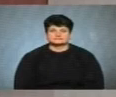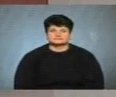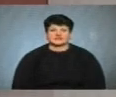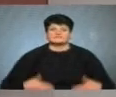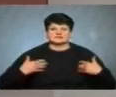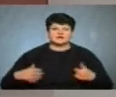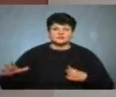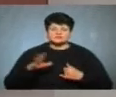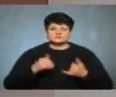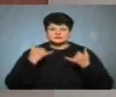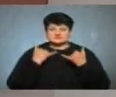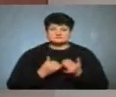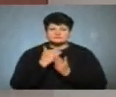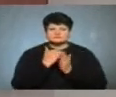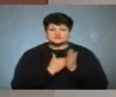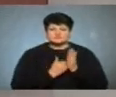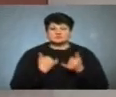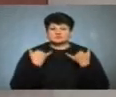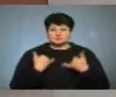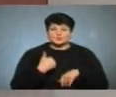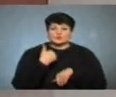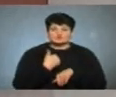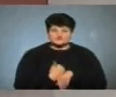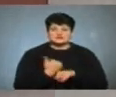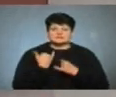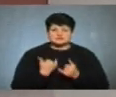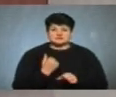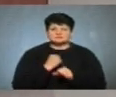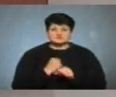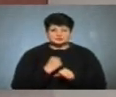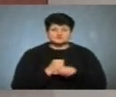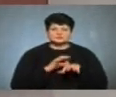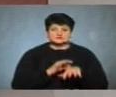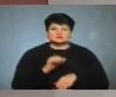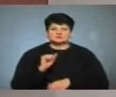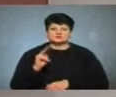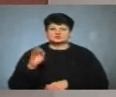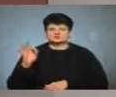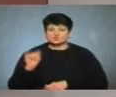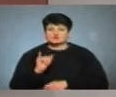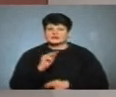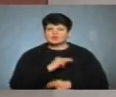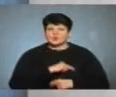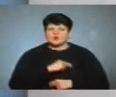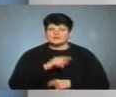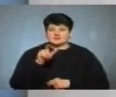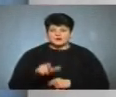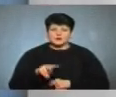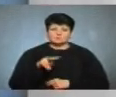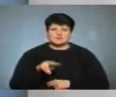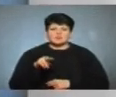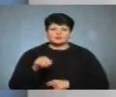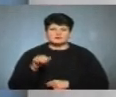Вітаю всіх, хто зараз з нами. Програма «Сьогодні» головне в ефірі. У студії для вас працюють ведучі я, Анастасія Чичко, і моя колега Людмила Почкалець.